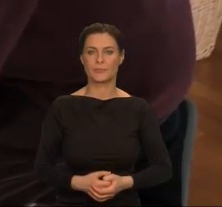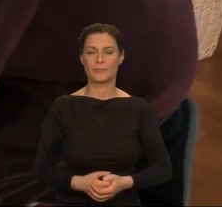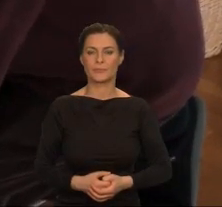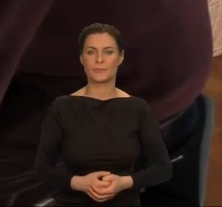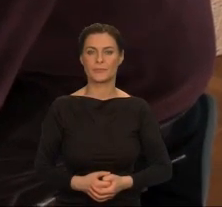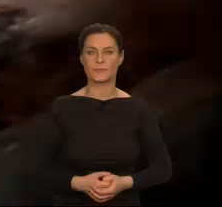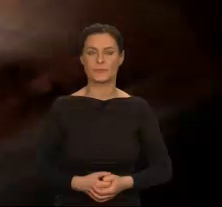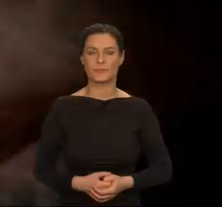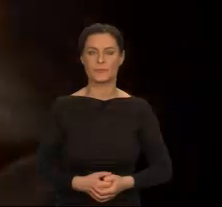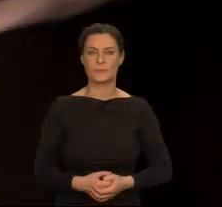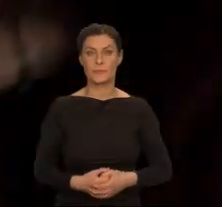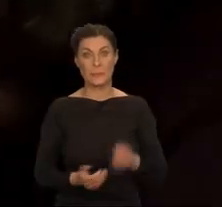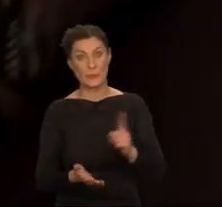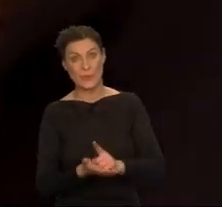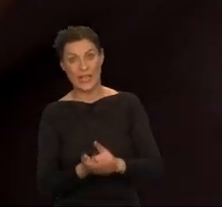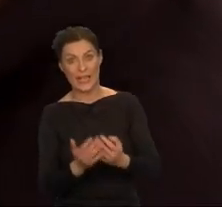Może się uda.